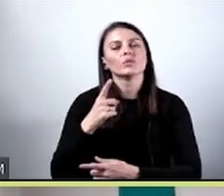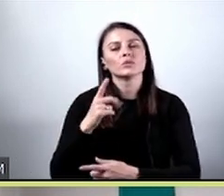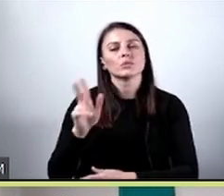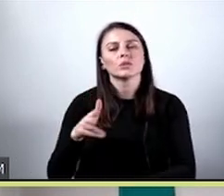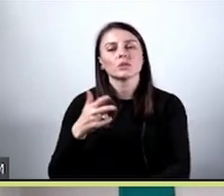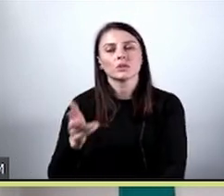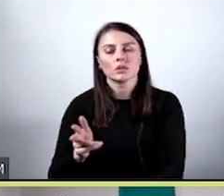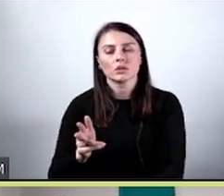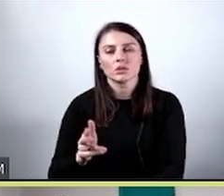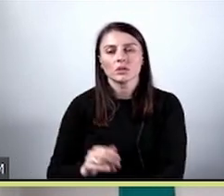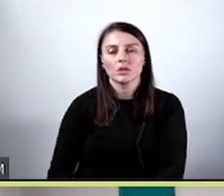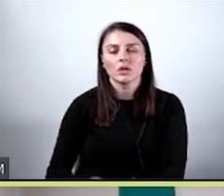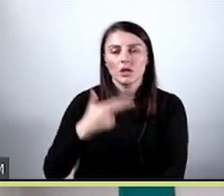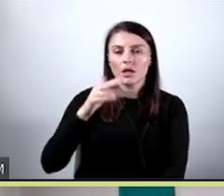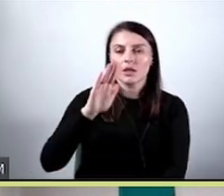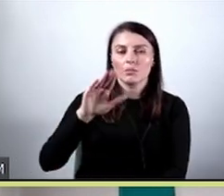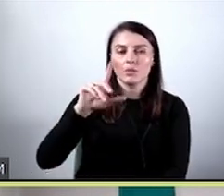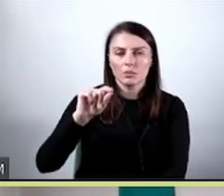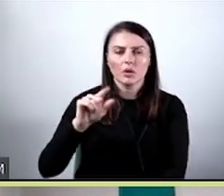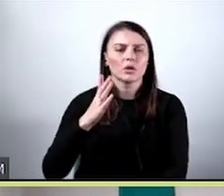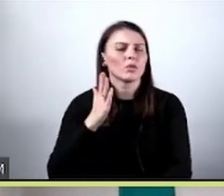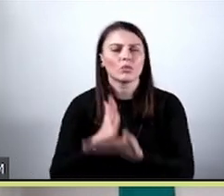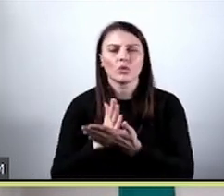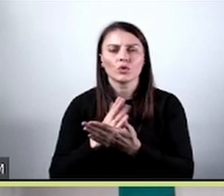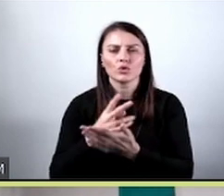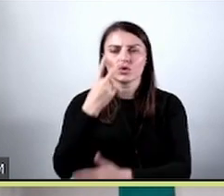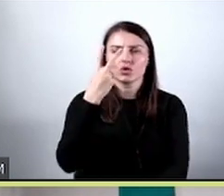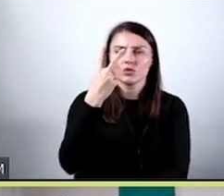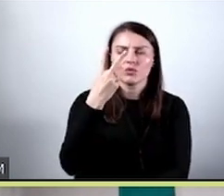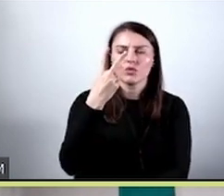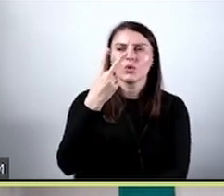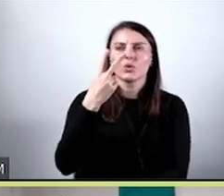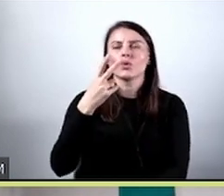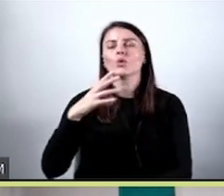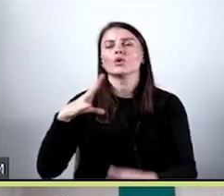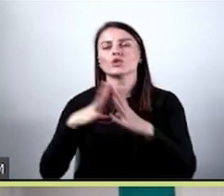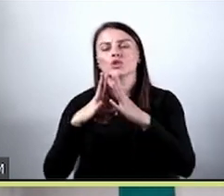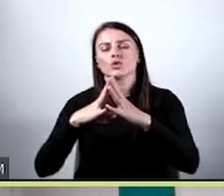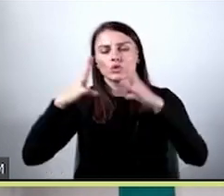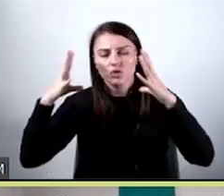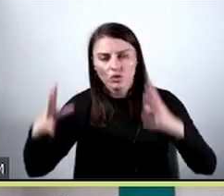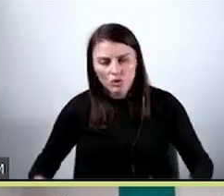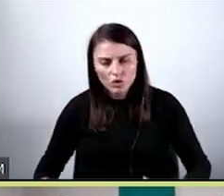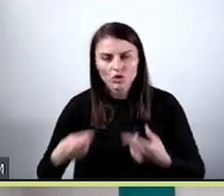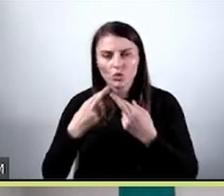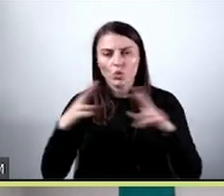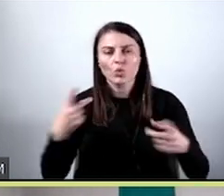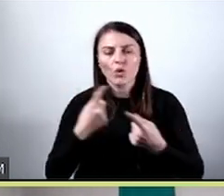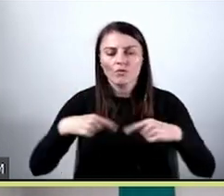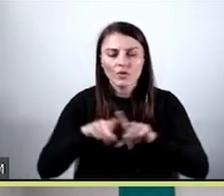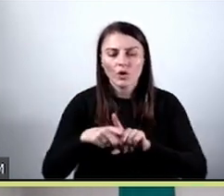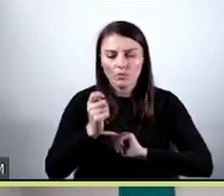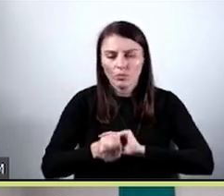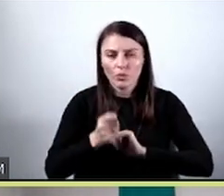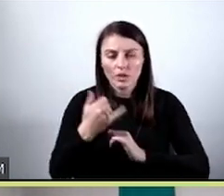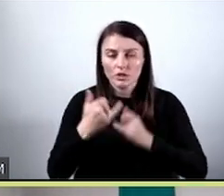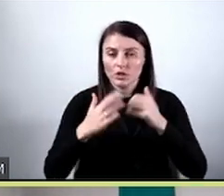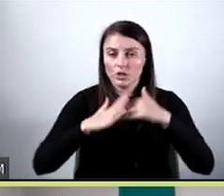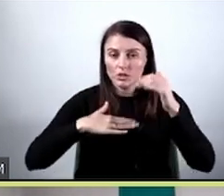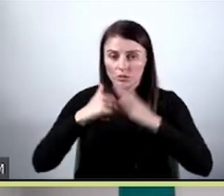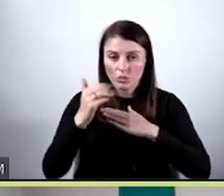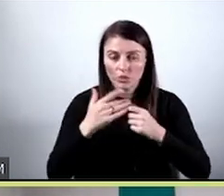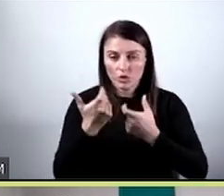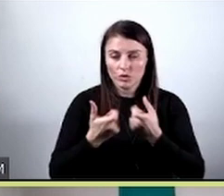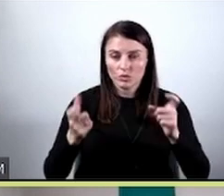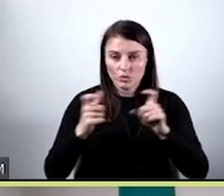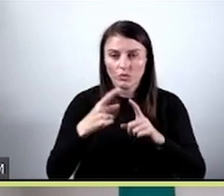według NBP ten problem dotyczy zaledwie 0,002% transakcji. Czyli gdybyśmy zbudowali model, który za każdym